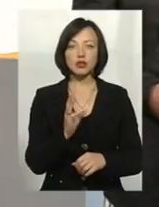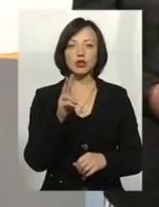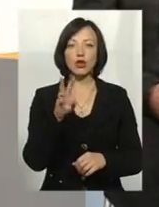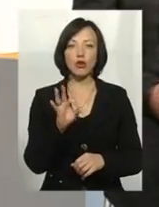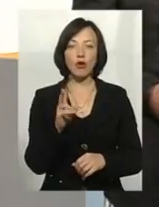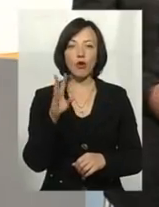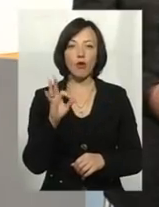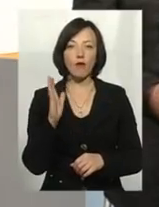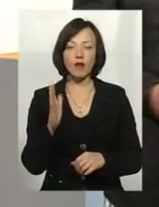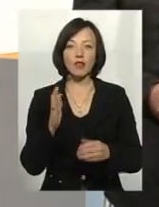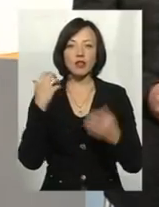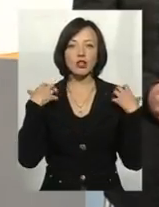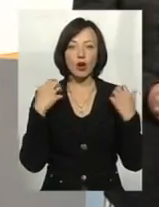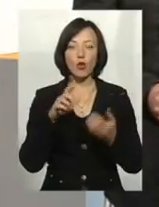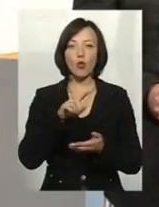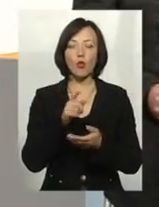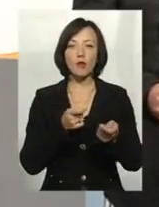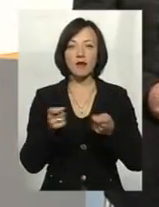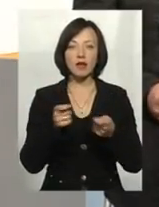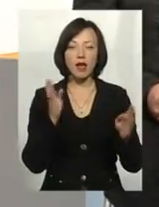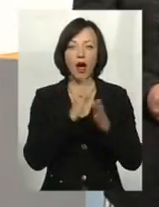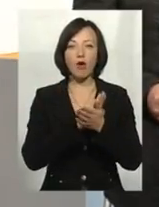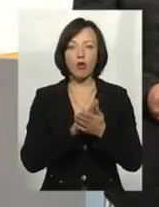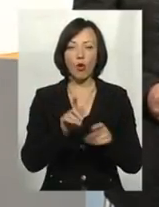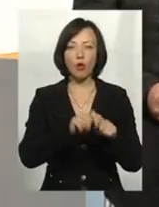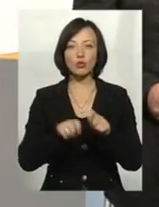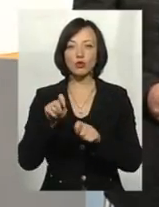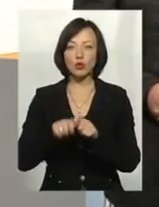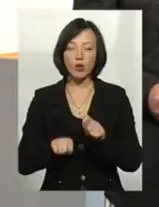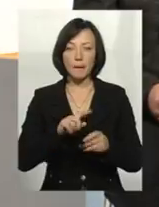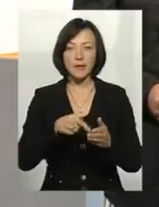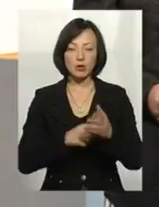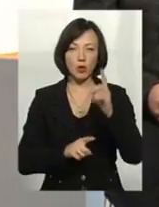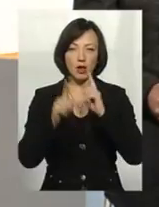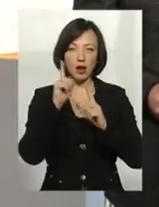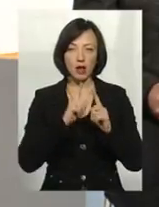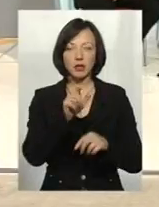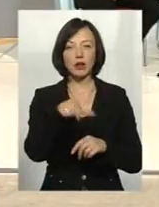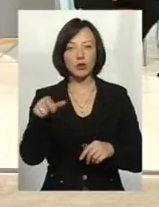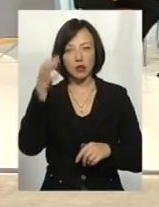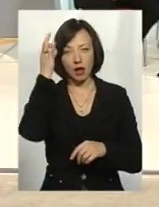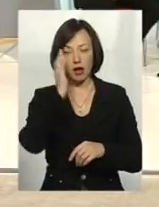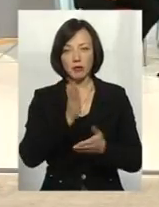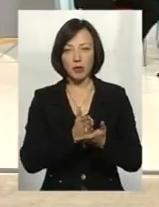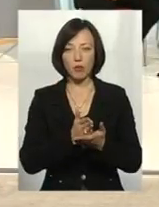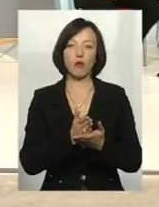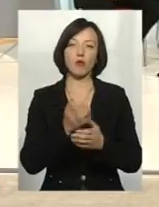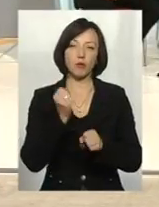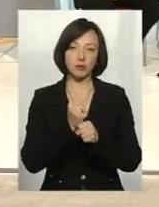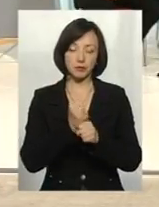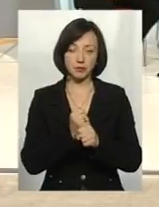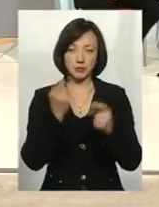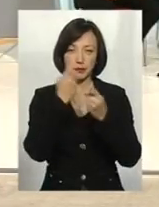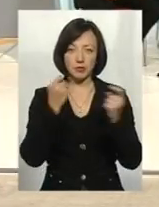Луков, начальник управління з питань екології та контролю за благоустрою міста Хмельницької міської ради. Глядачам нагадую, працюємо для вас у прямому